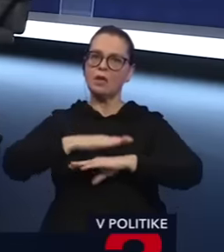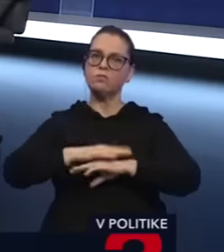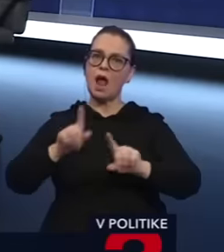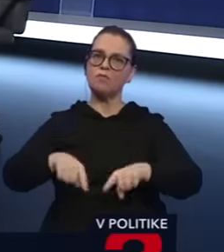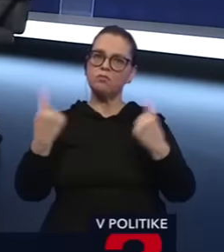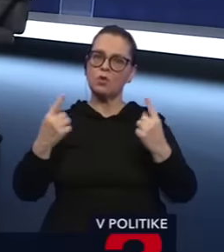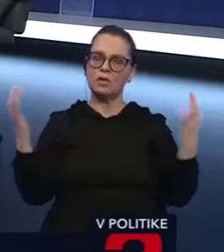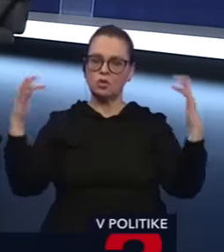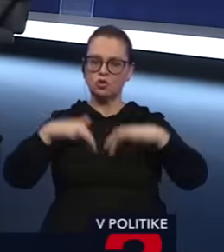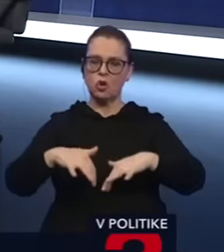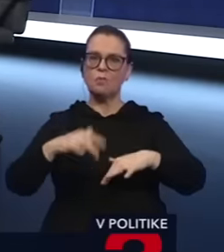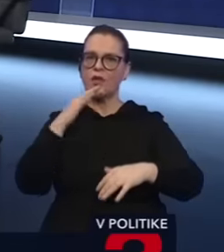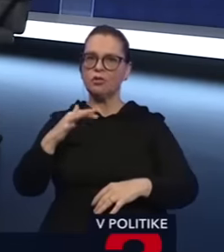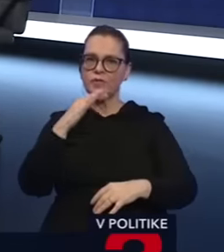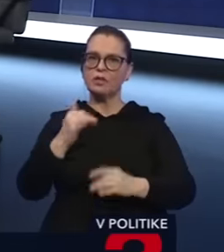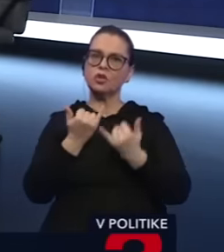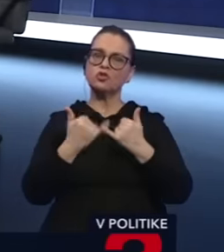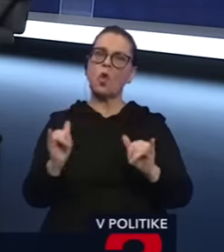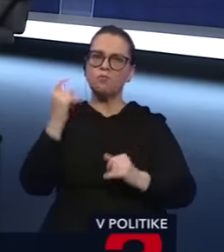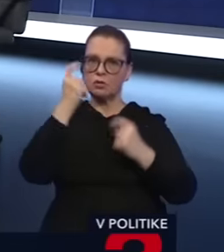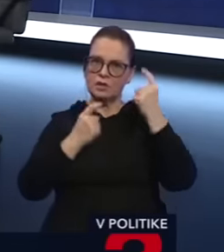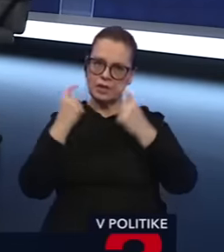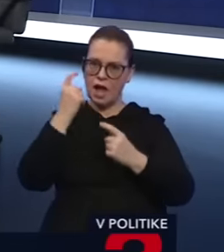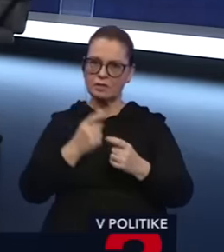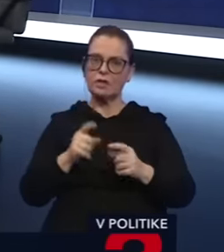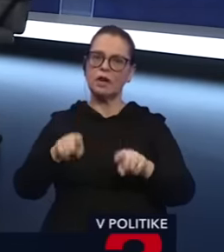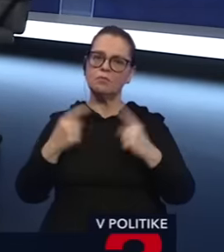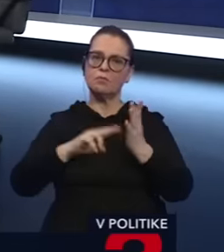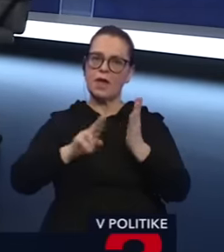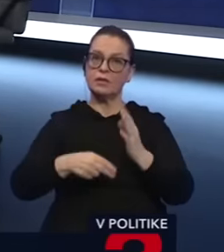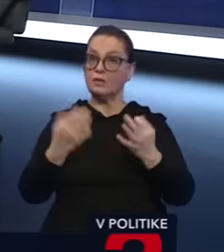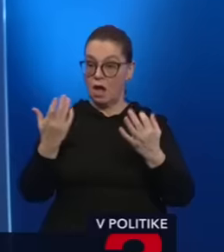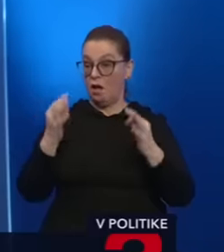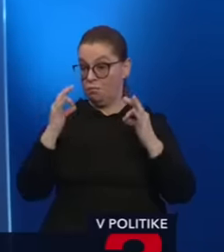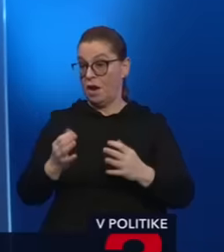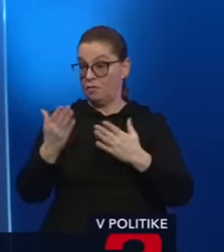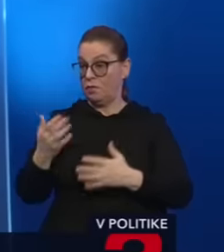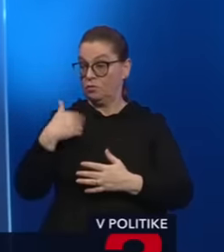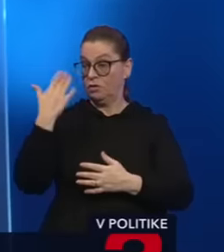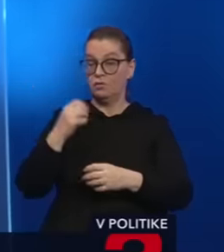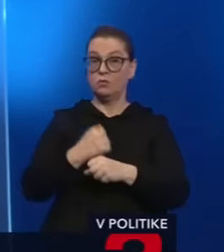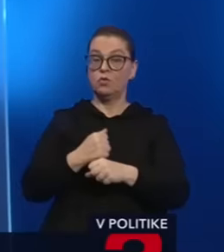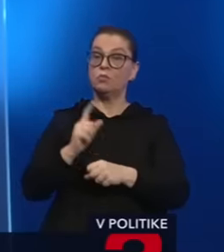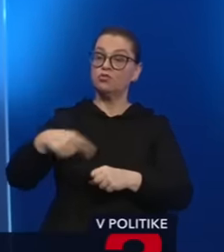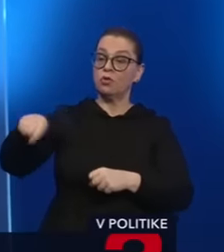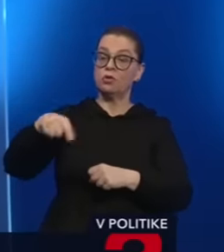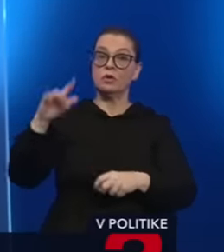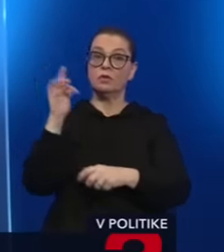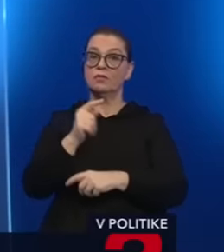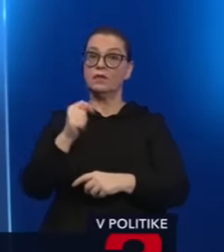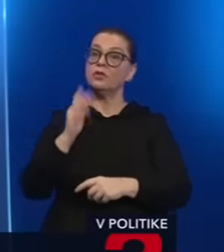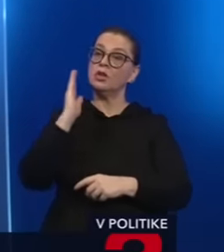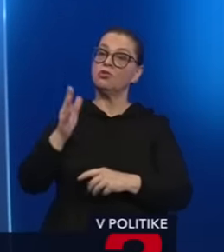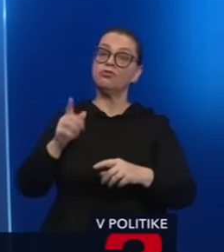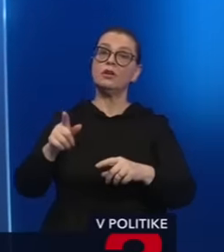protesty, zhromažňovanie sa a vyjadrovanie slobodného názoru v peticiách. A práve preto, ja si neviem, predstaviť, že by sme urobili to, čo oni urobili Ficovi, že šol na